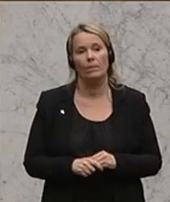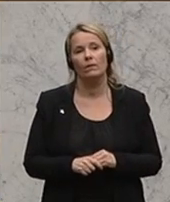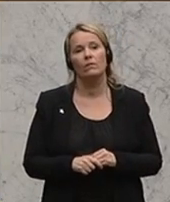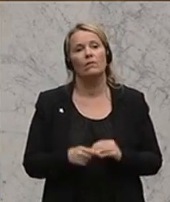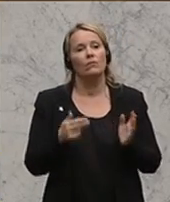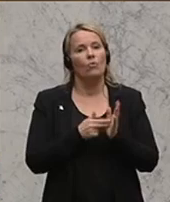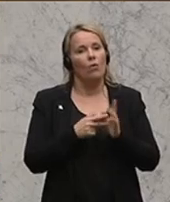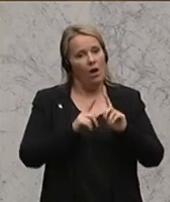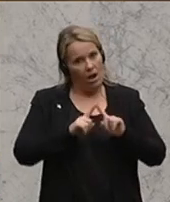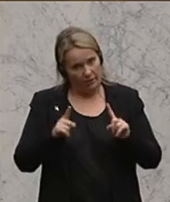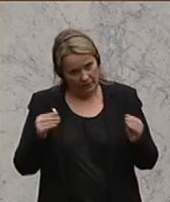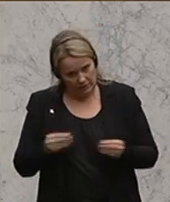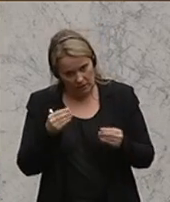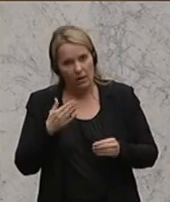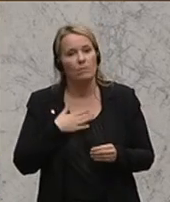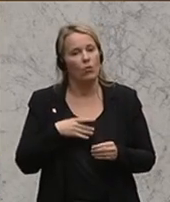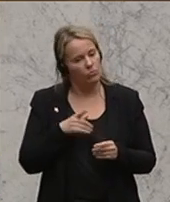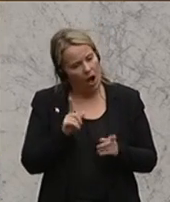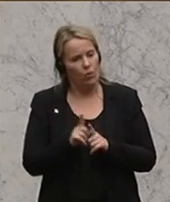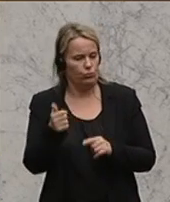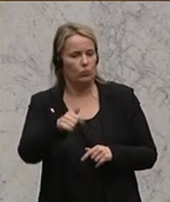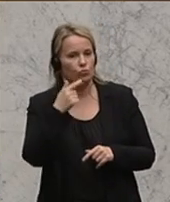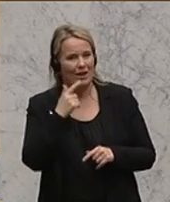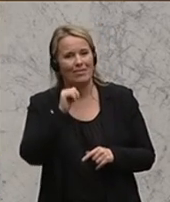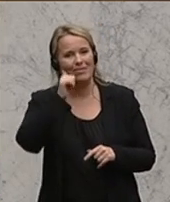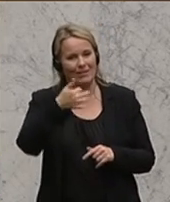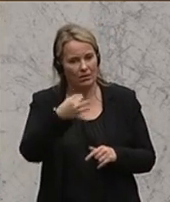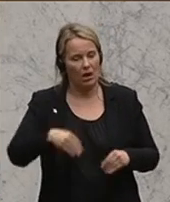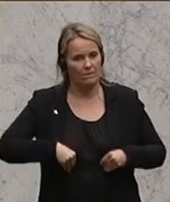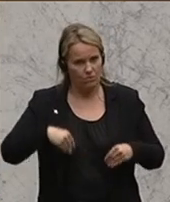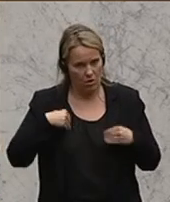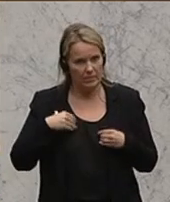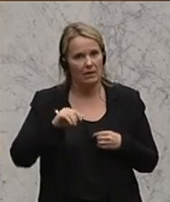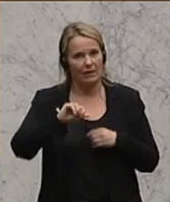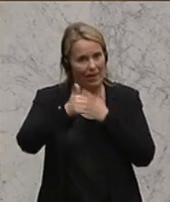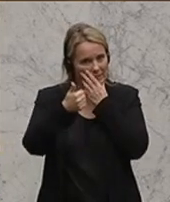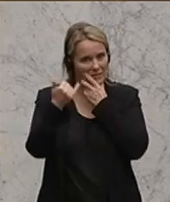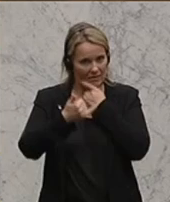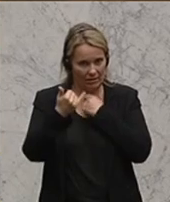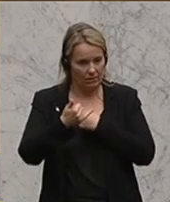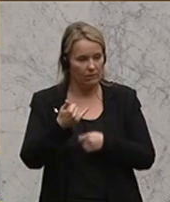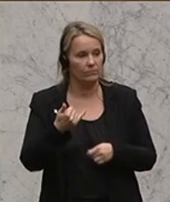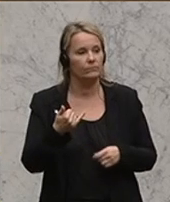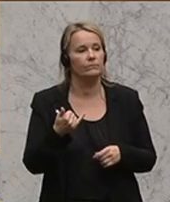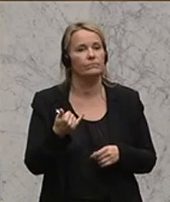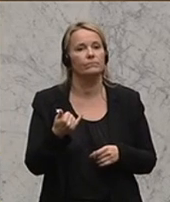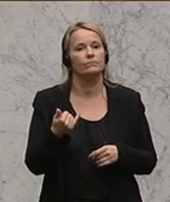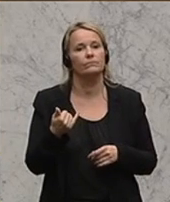Eine weitere Sache, und das möchte ich nur einfach nicht unerwähnt lassen, am nächsten Tag, am Vormittag, am 1. Jänner, wurde